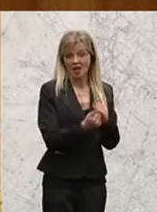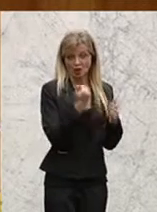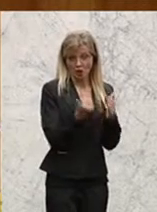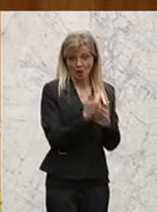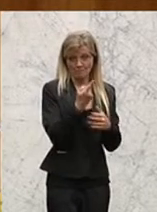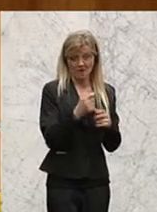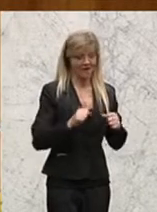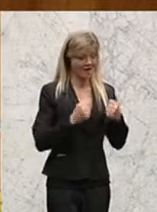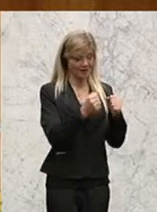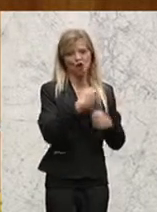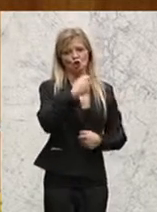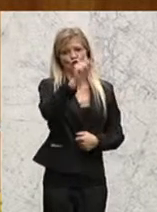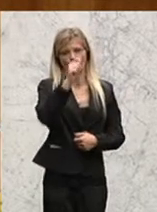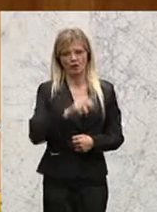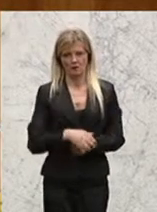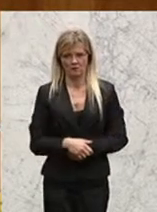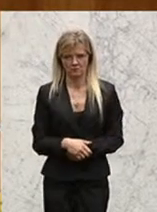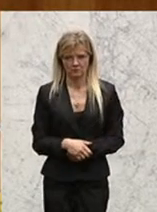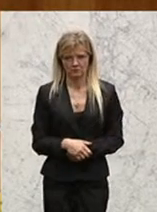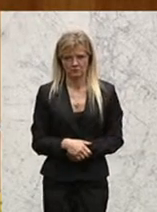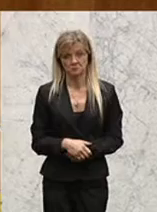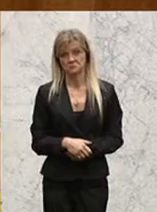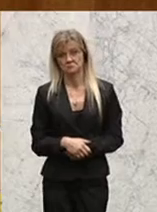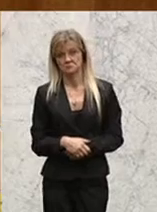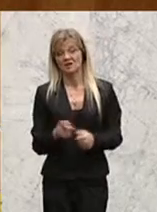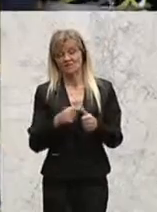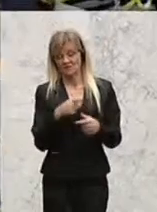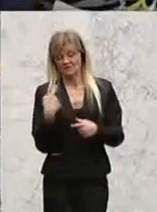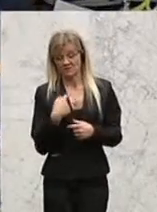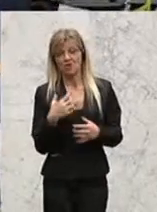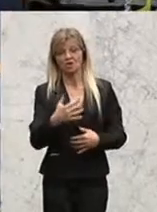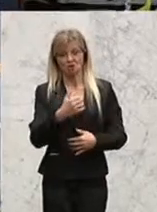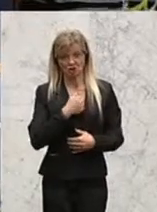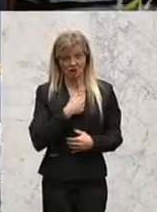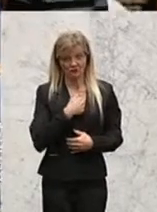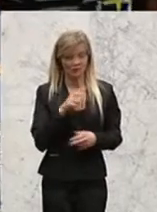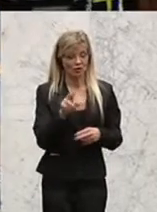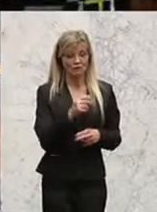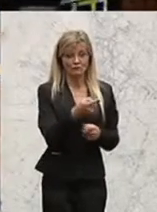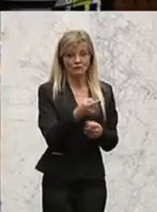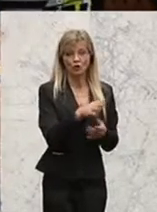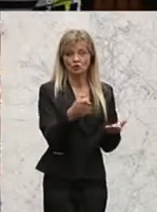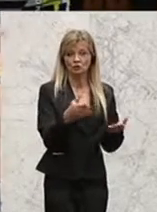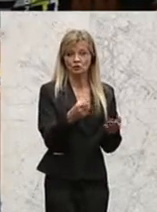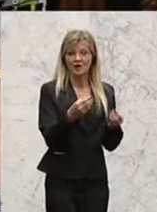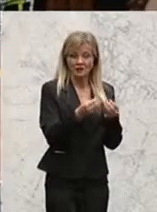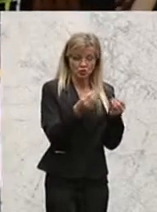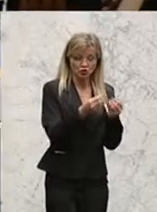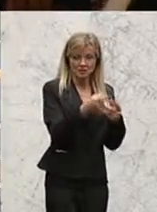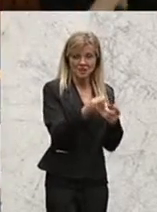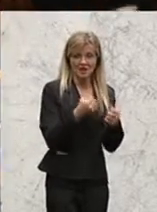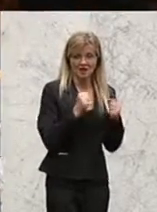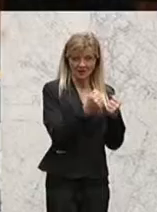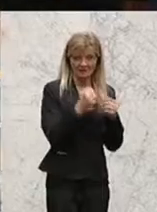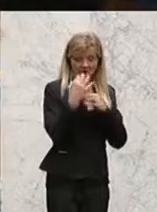teuer sind und wenn wir es tatsächlich schaffen, umzusteigen von fossilen Energieträgern auf erneuerbare, dann wird das der